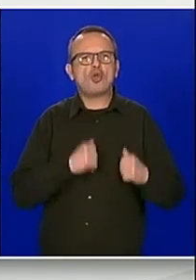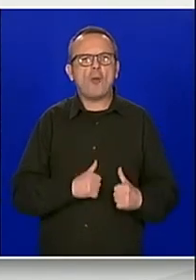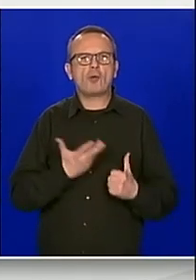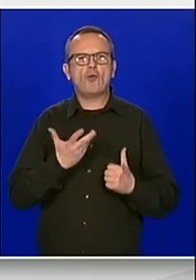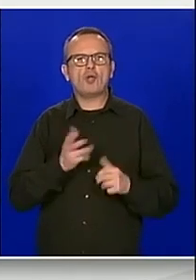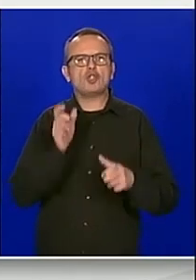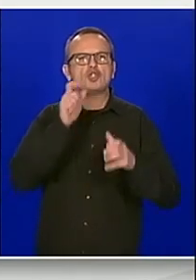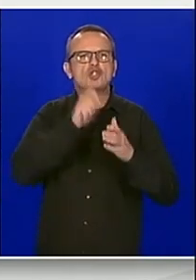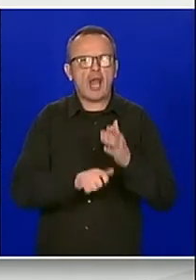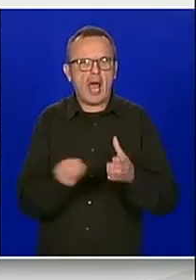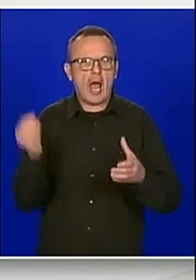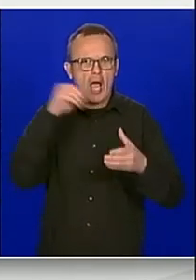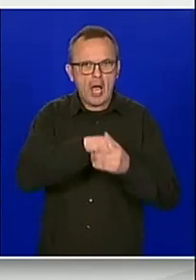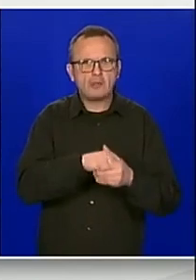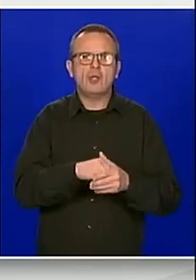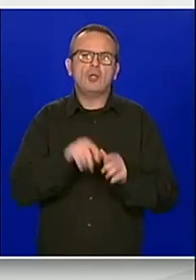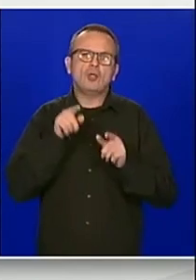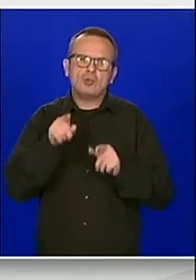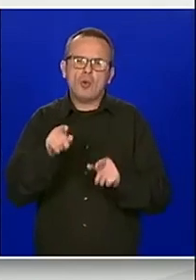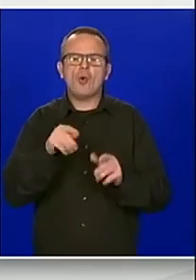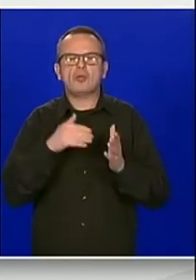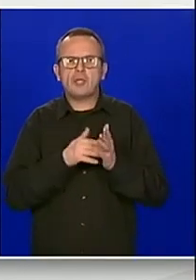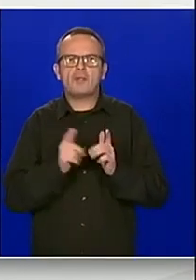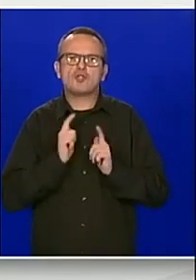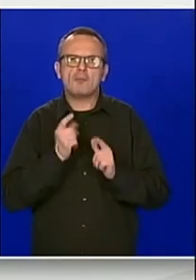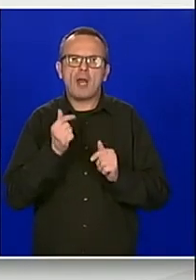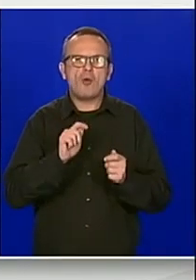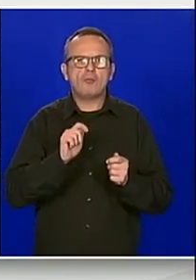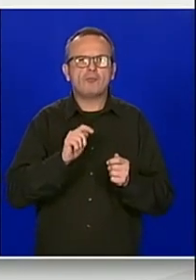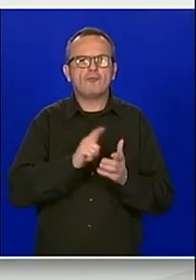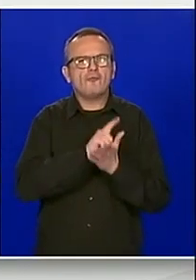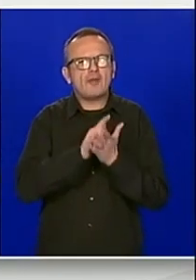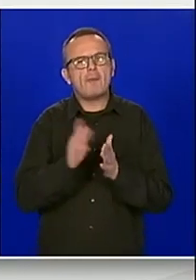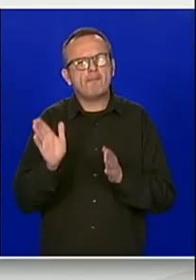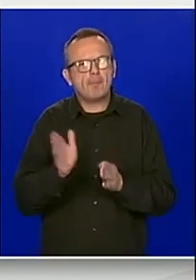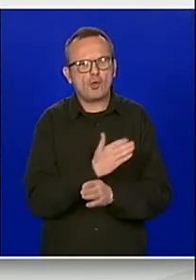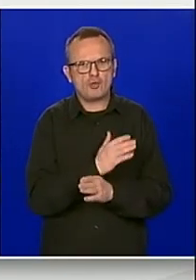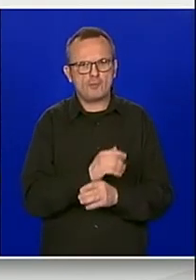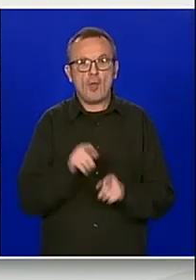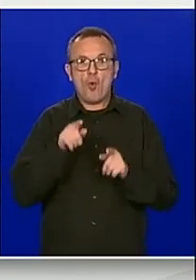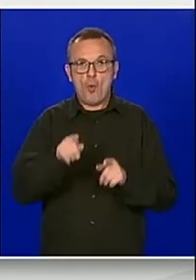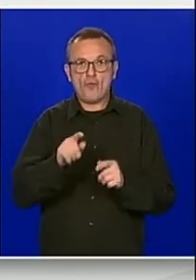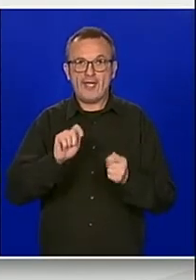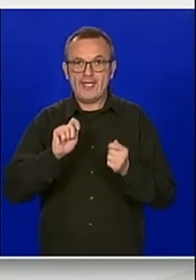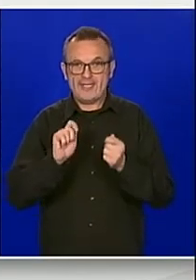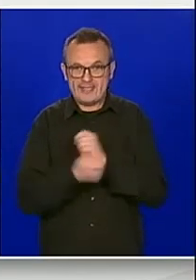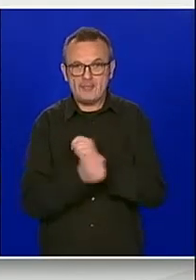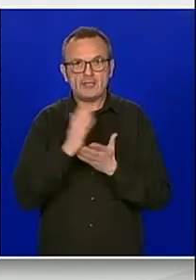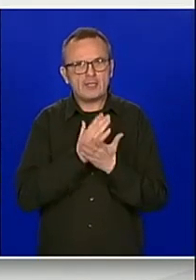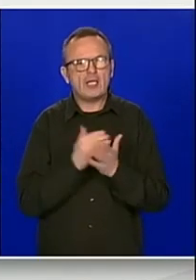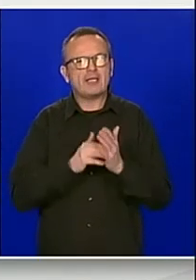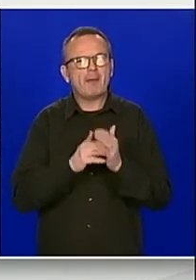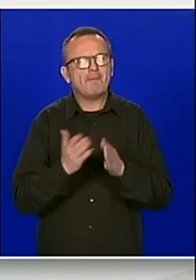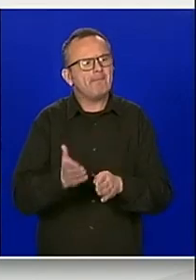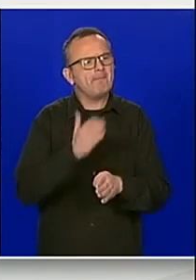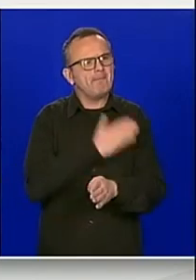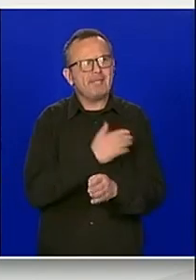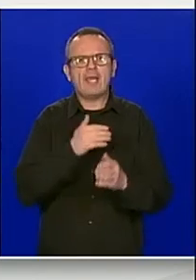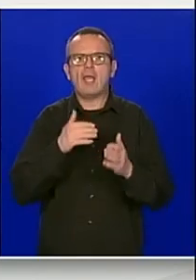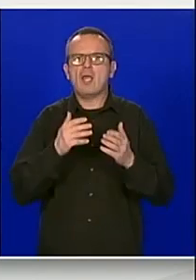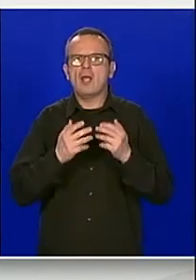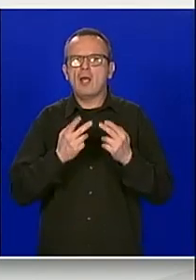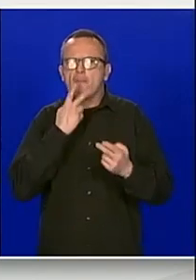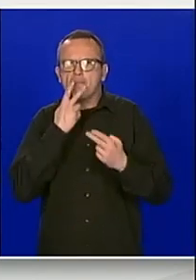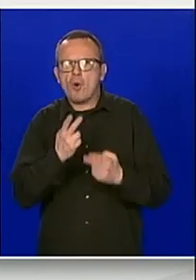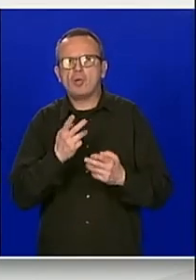smislu postepenog povećanja prihoda iz vlastitih aktivnosti. Izmjeni zakona trebala bi prethoditi i obsežna analiza argumenta za i protiv